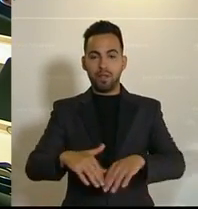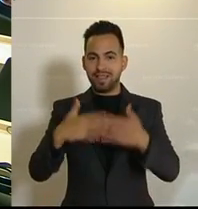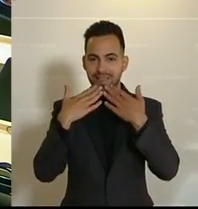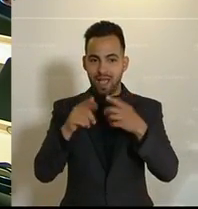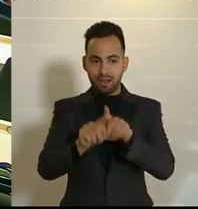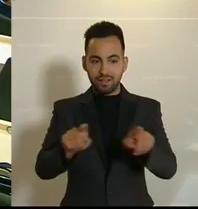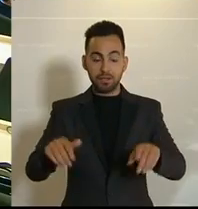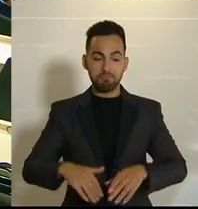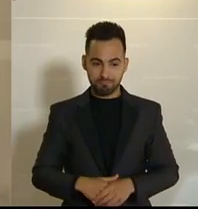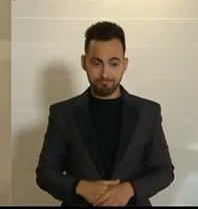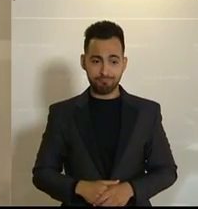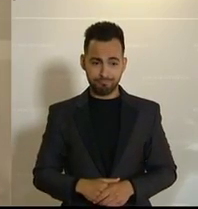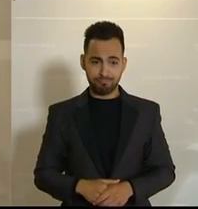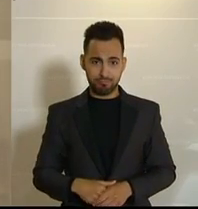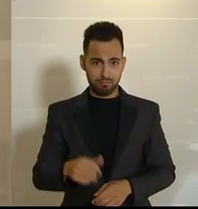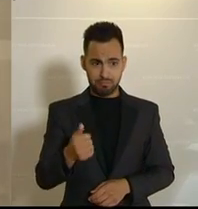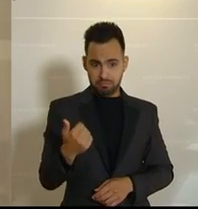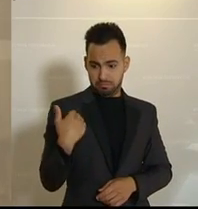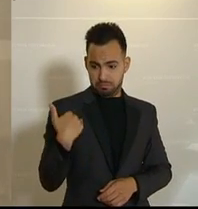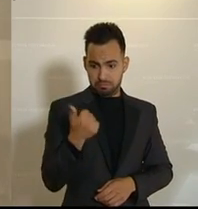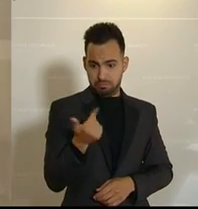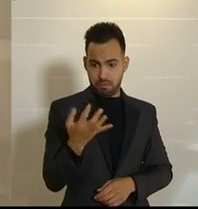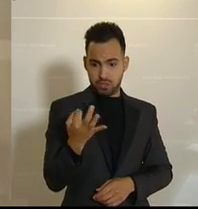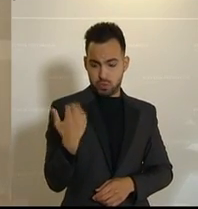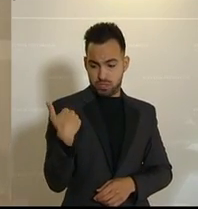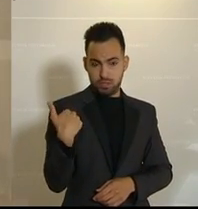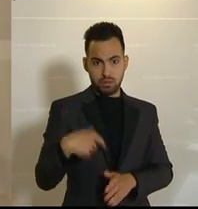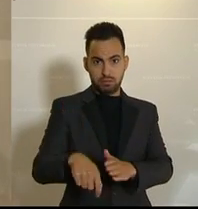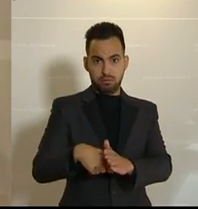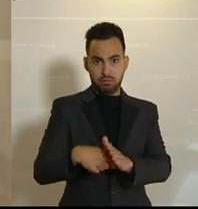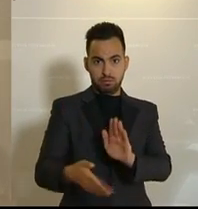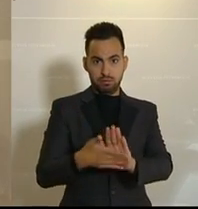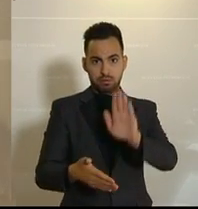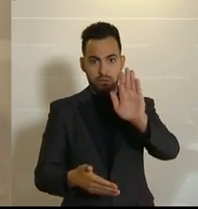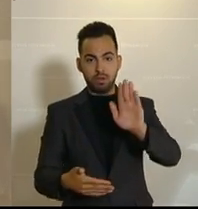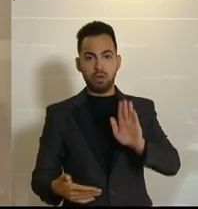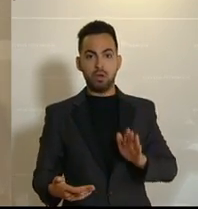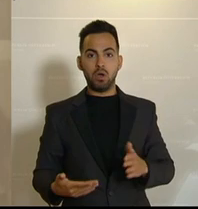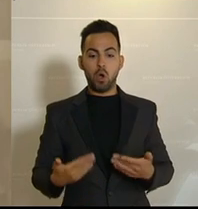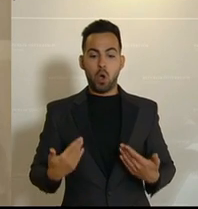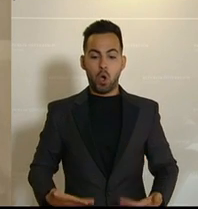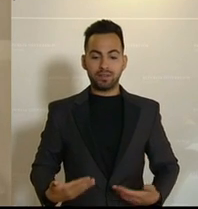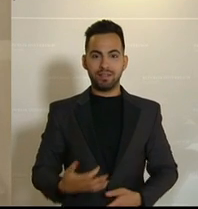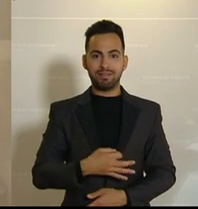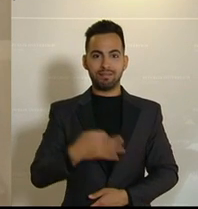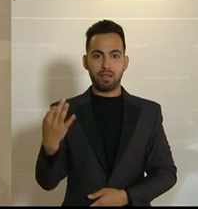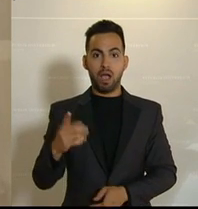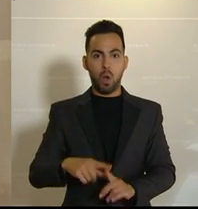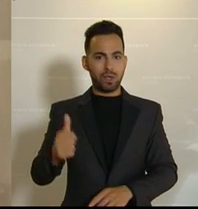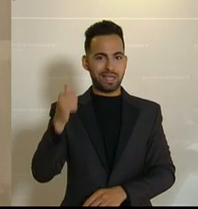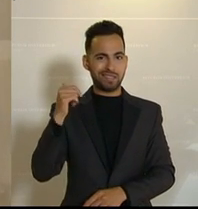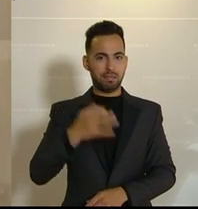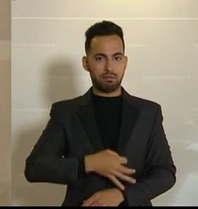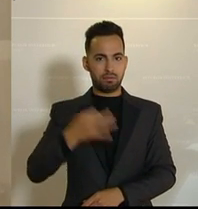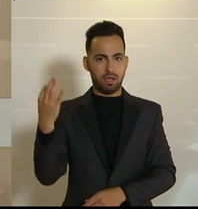Wie jetzt ja vor wenigen Minuten berichtet wurde, sind eigentlich der heutige Tag und auch der gestrige